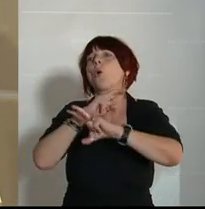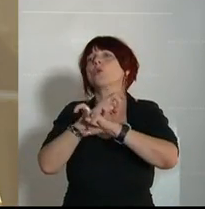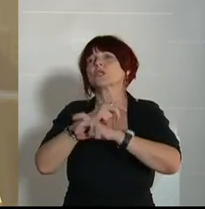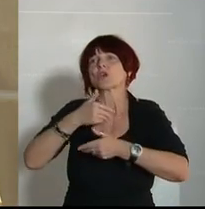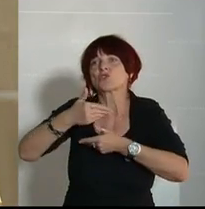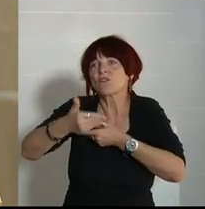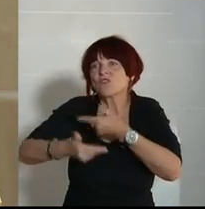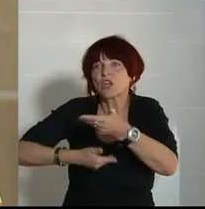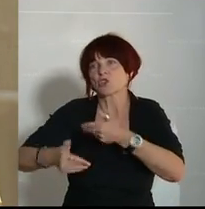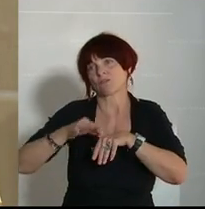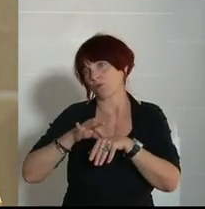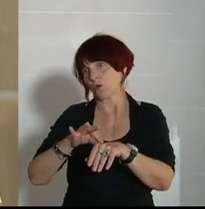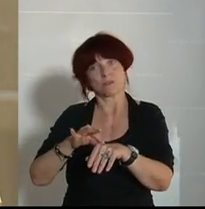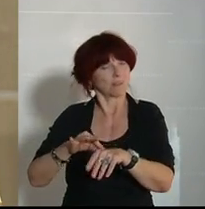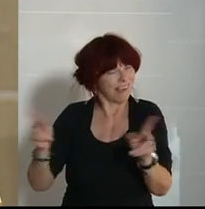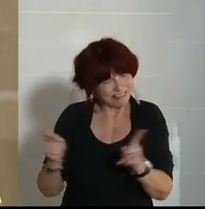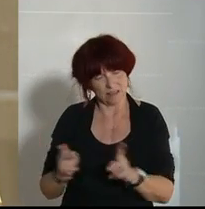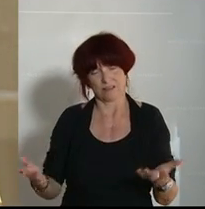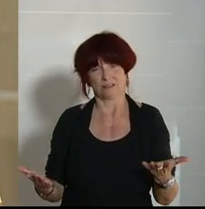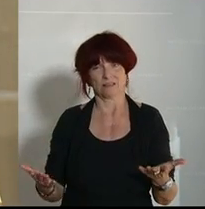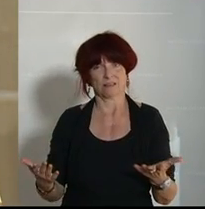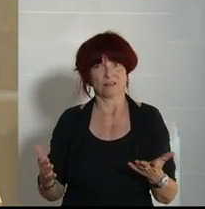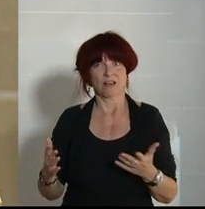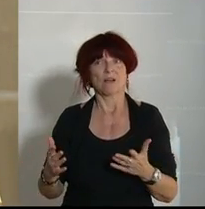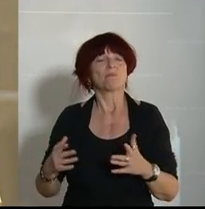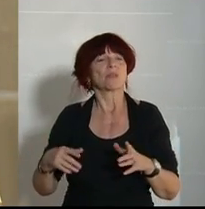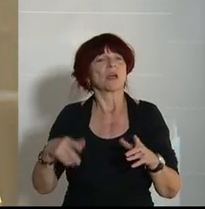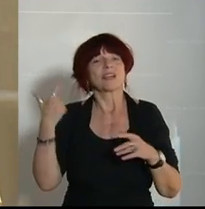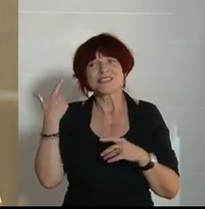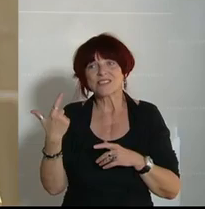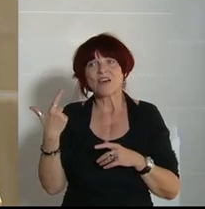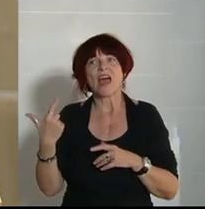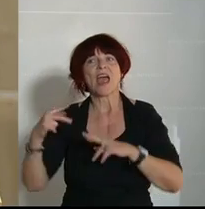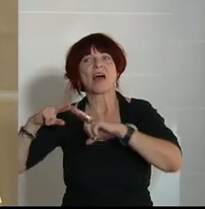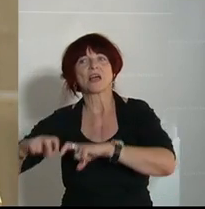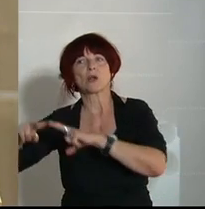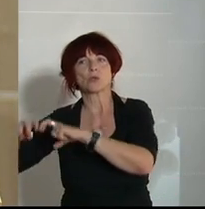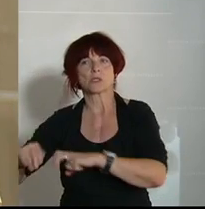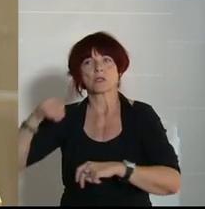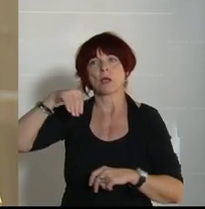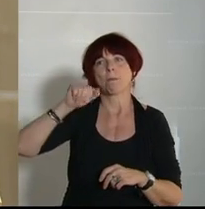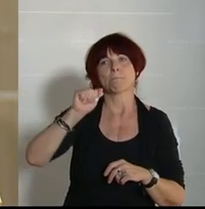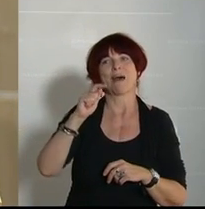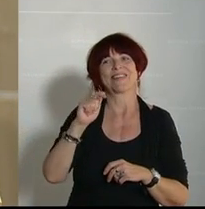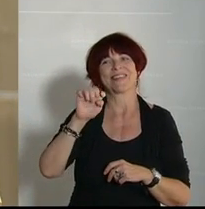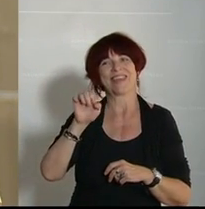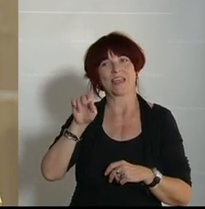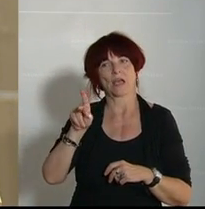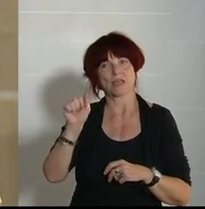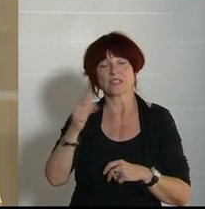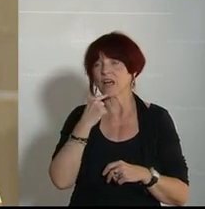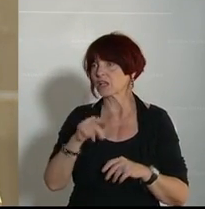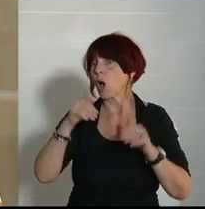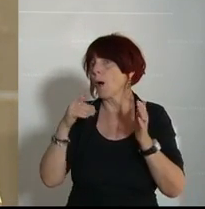Börsianer, habe ich Ihnen auch mitgebracht, das sagen zwei wesentliche Analysten, einer der Herr Matejka sagt, es braucht ein professionell